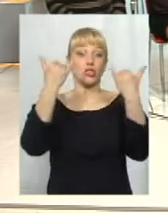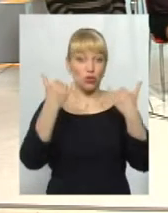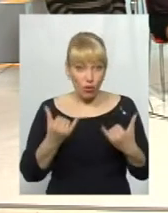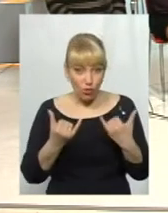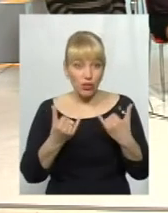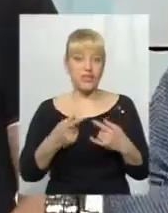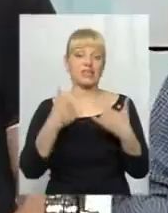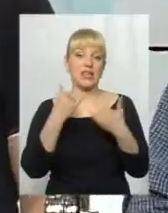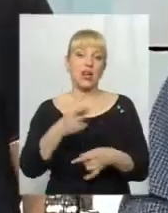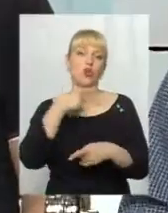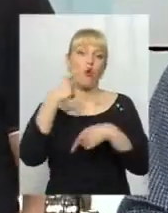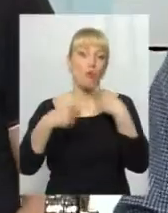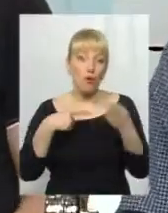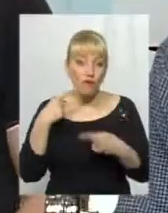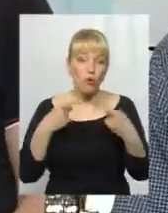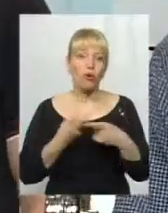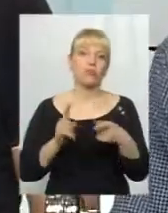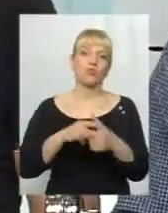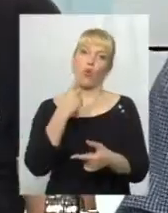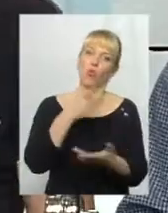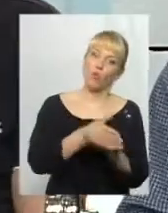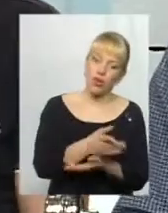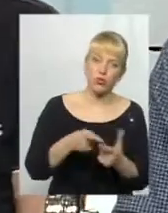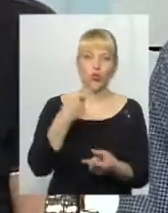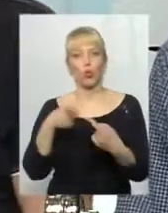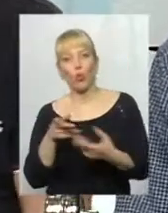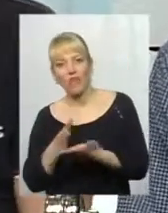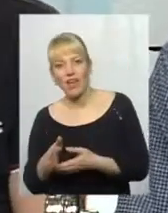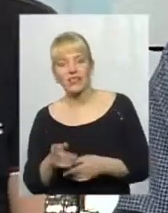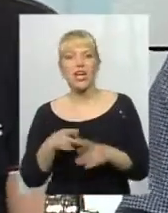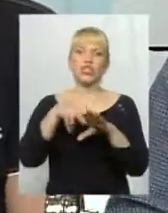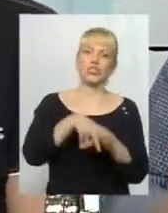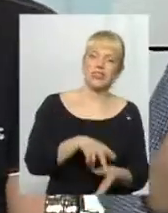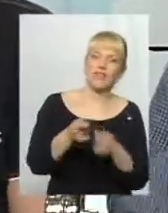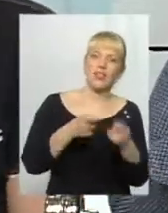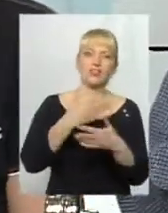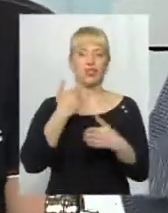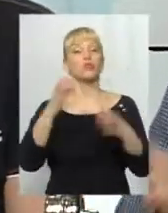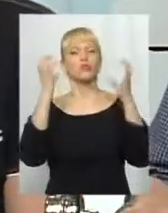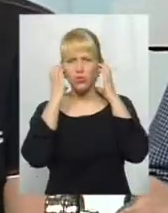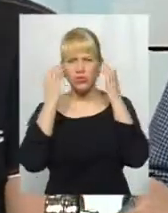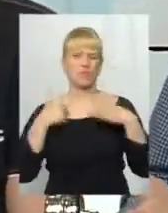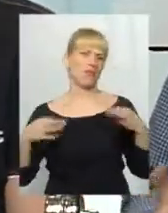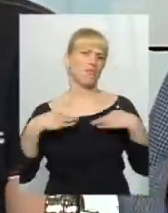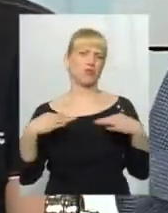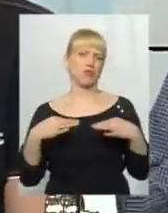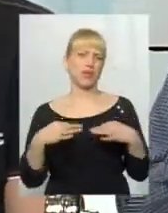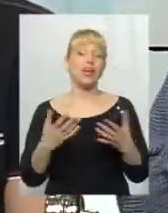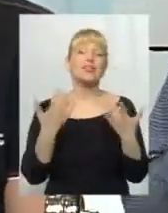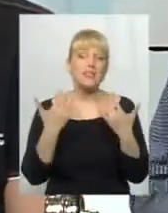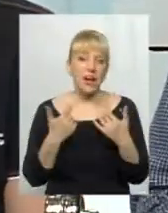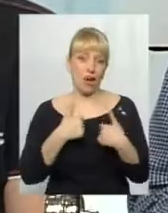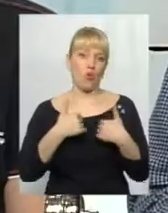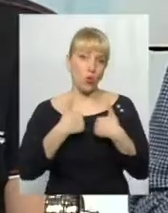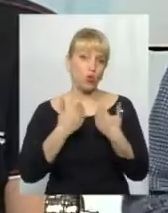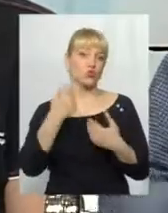Ми зараз обговорюємо, чи одну версію, чи другу версію, чи тисне влада, чи ти. Слухайте, мені байдуже. Я хочу